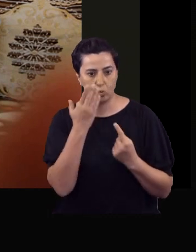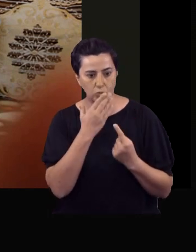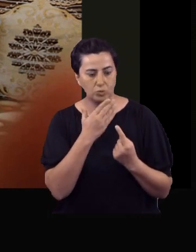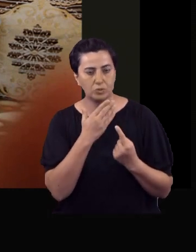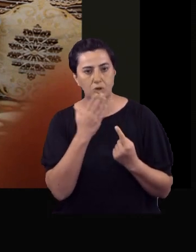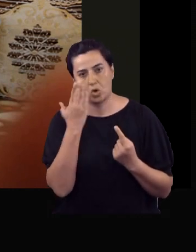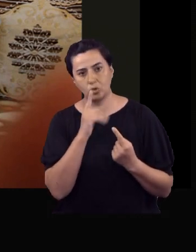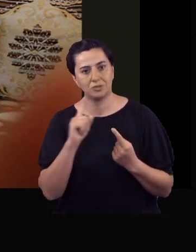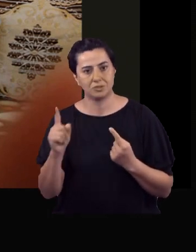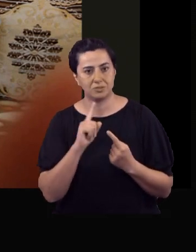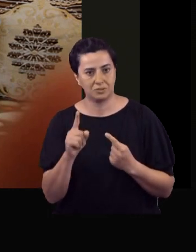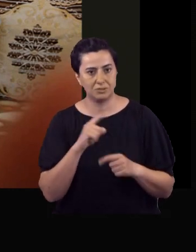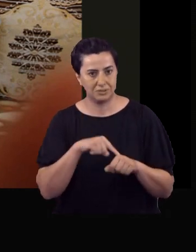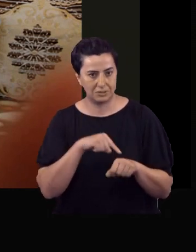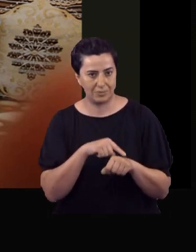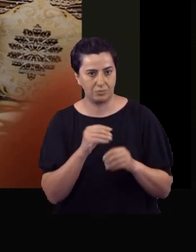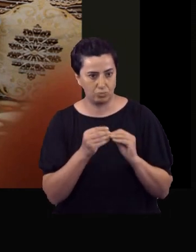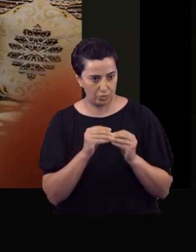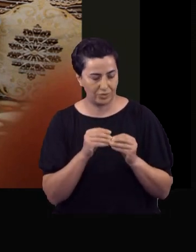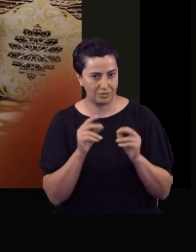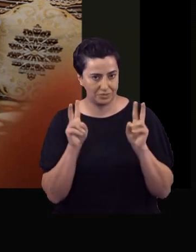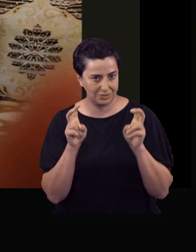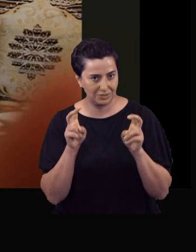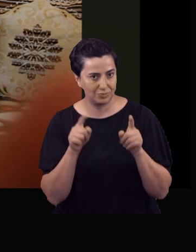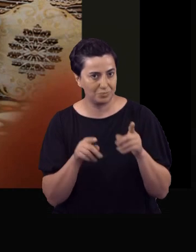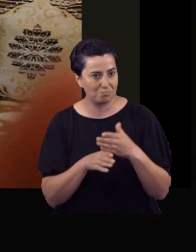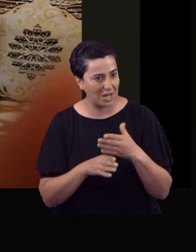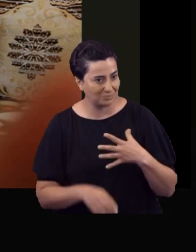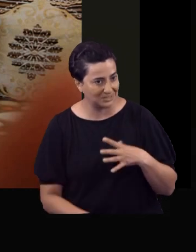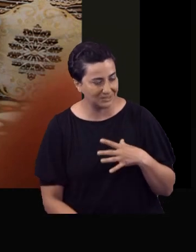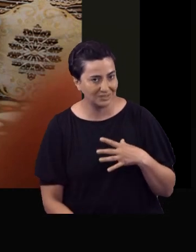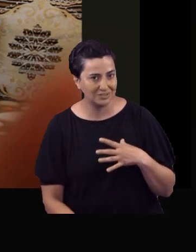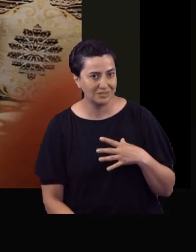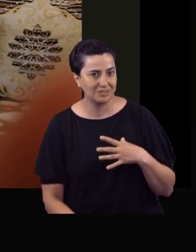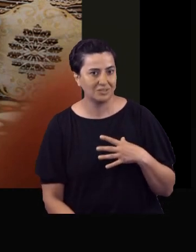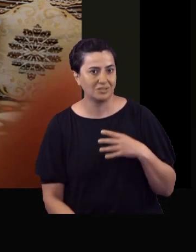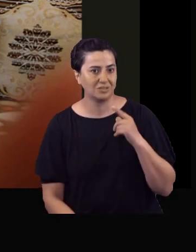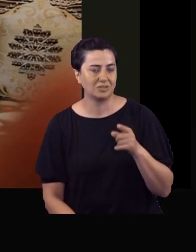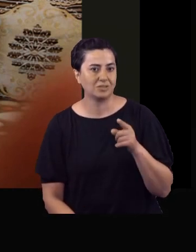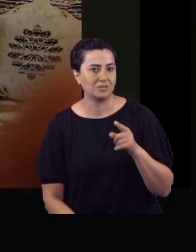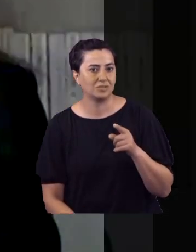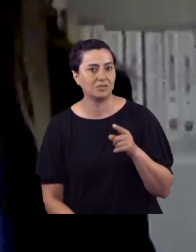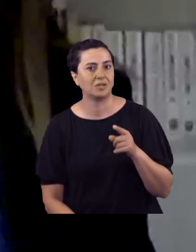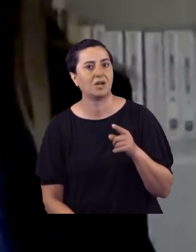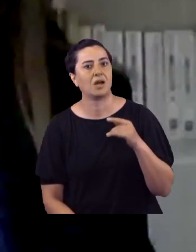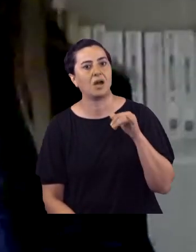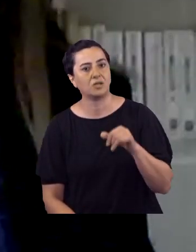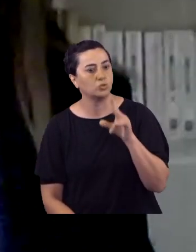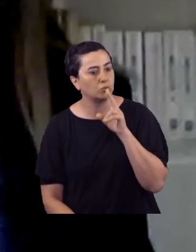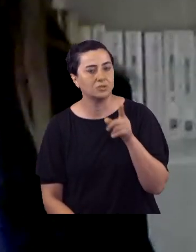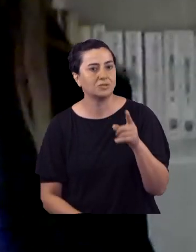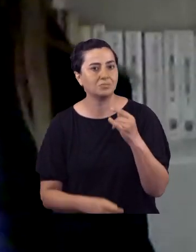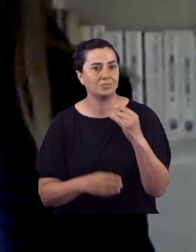yıllarında okula gitme sürecinizde de bir anekdodunuz var. Belki onu paylaşmak istersiniz. Hem bunu sorayım hem de son olarak